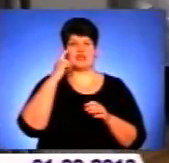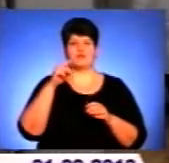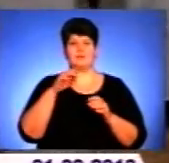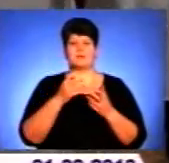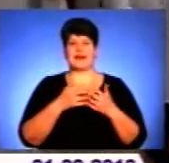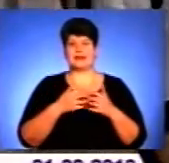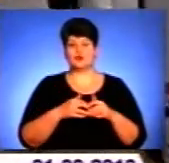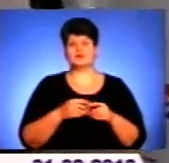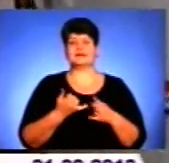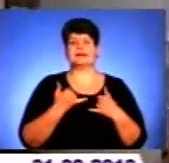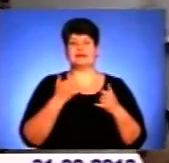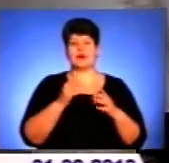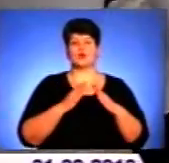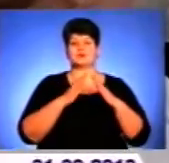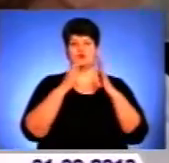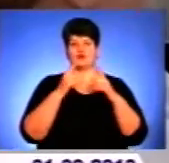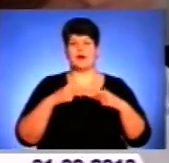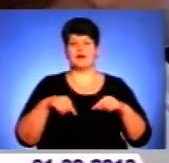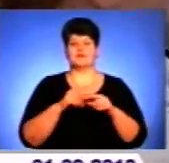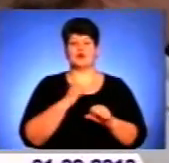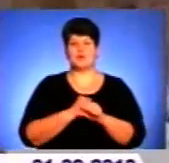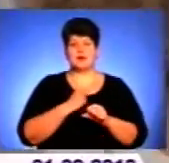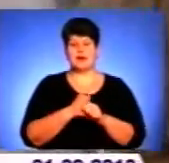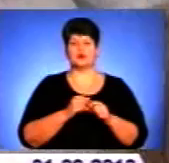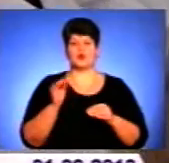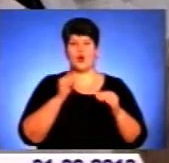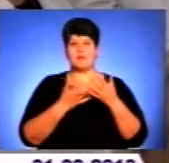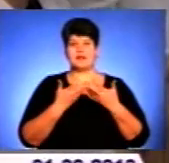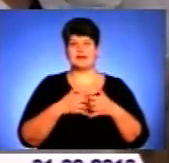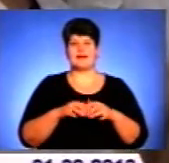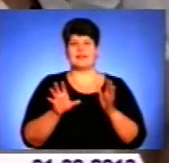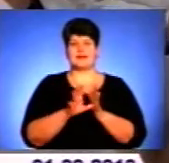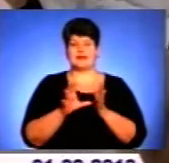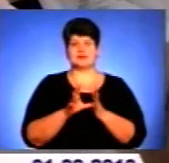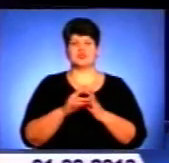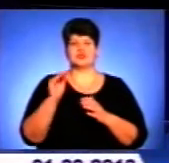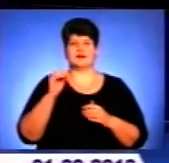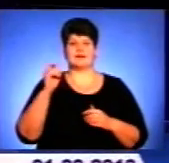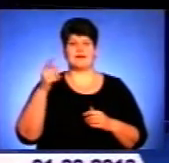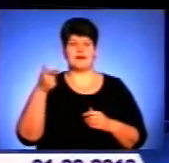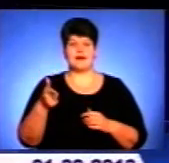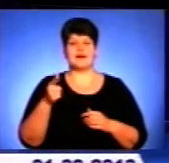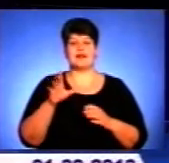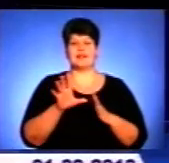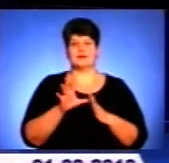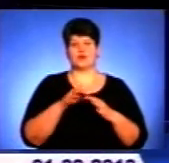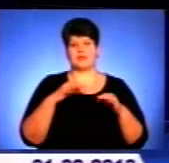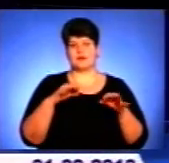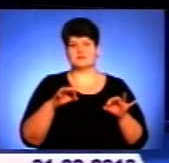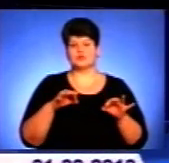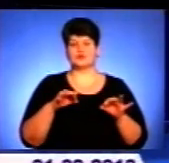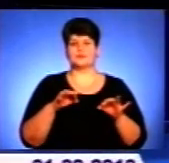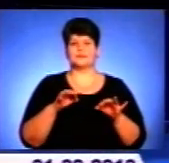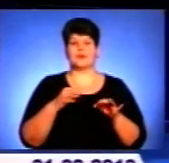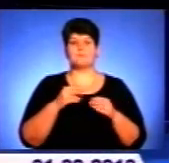окрім приладів для космічної галузі, виробляють обладнання для енергетики, житлово-комунального господарства, електротранспорту. Зокрема,